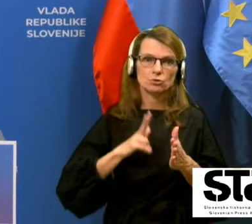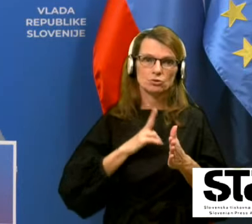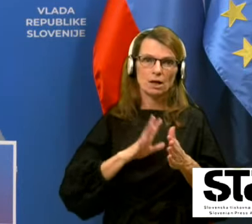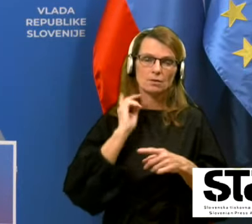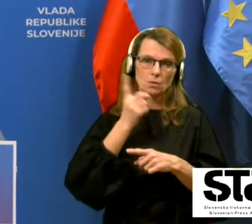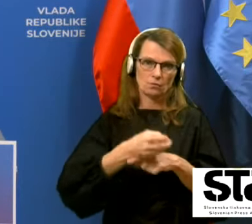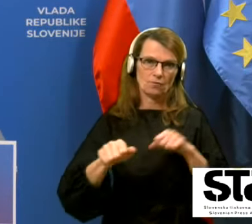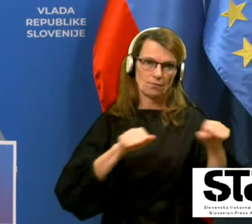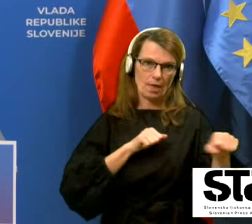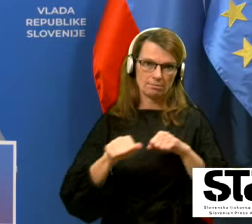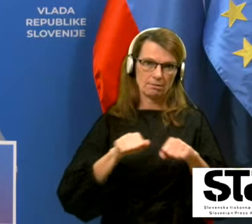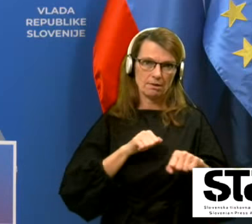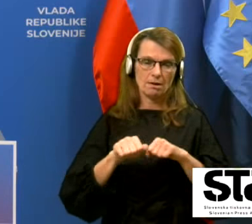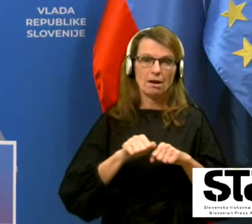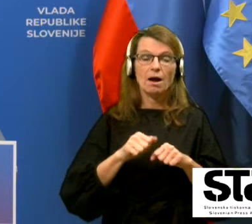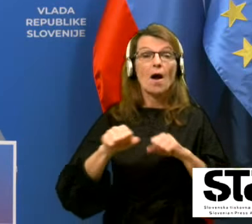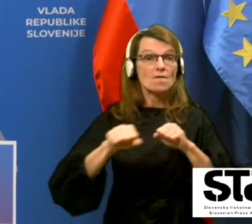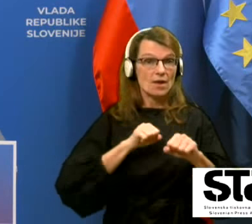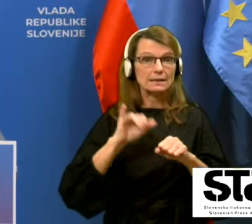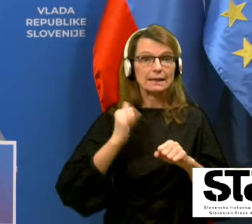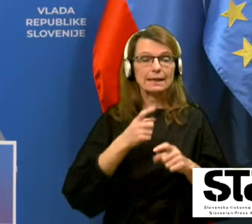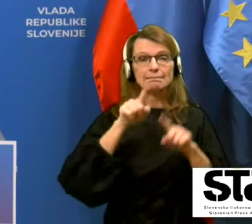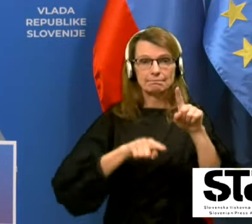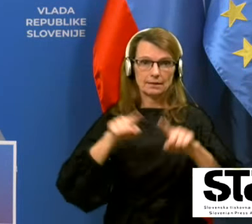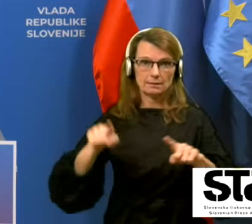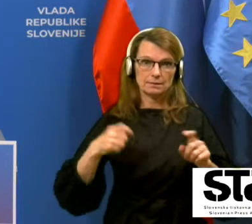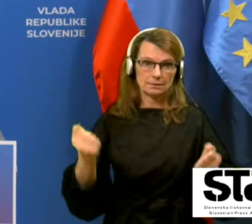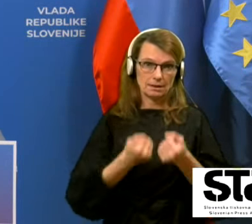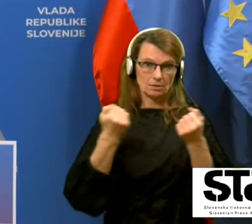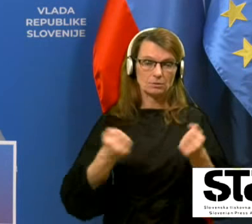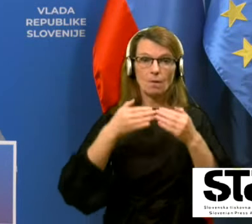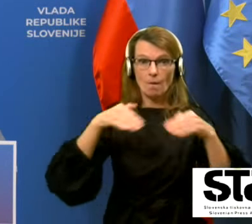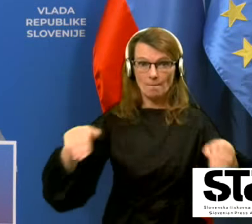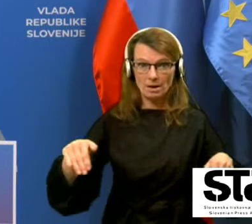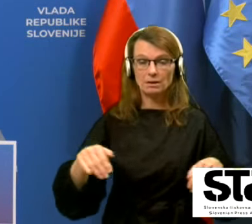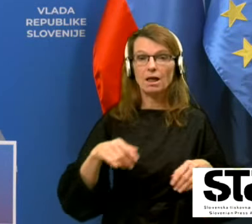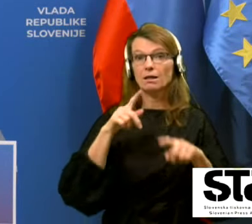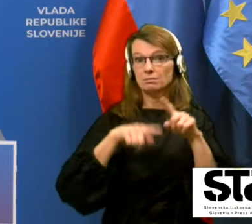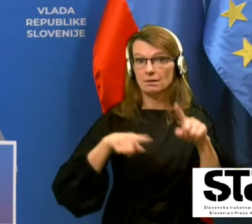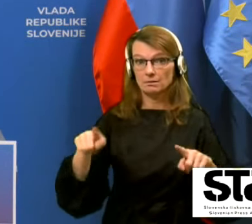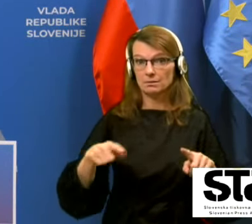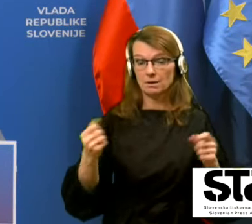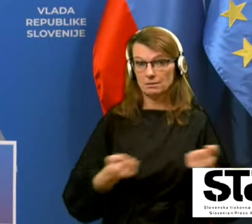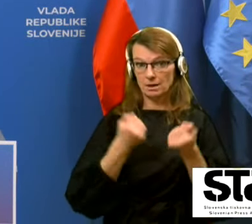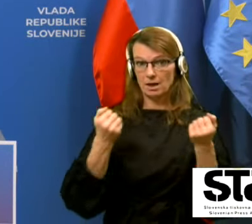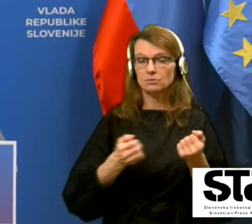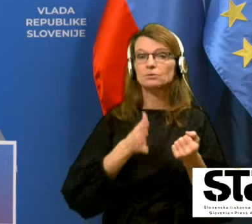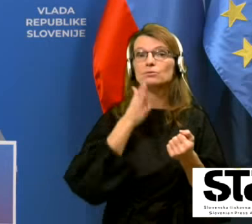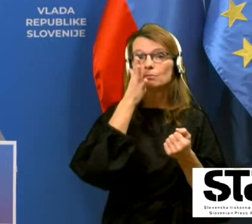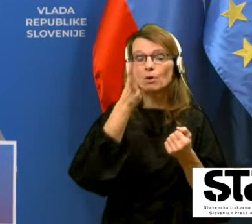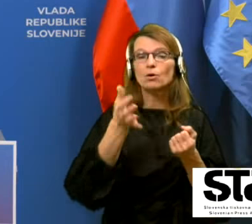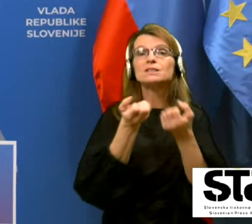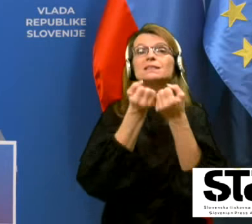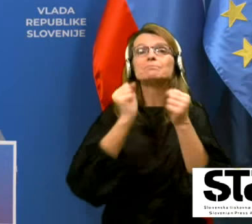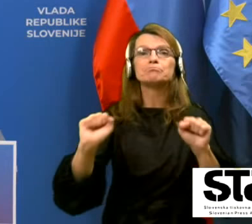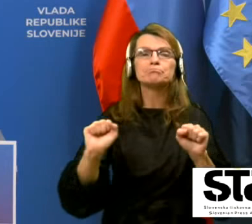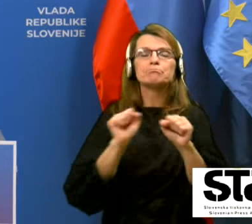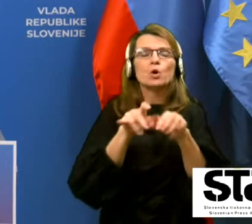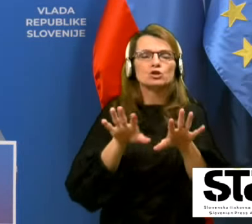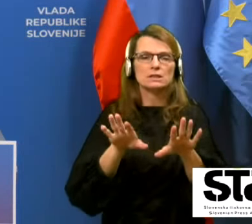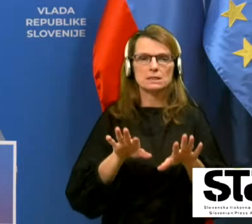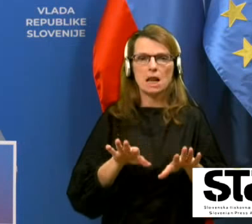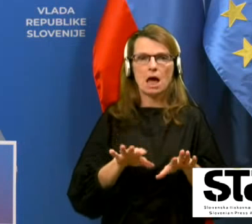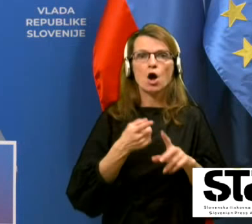Vlada je nekatere dejavnosti omejila, vlada bo nekatere dejavnosti tudi sprostila. Odvisno je pač od